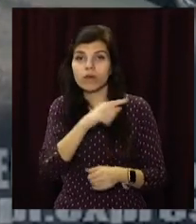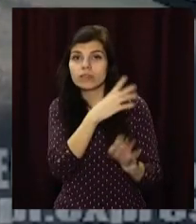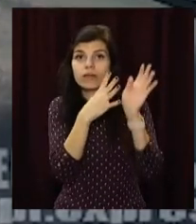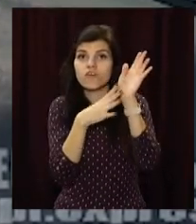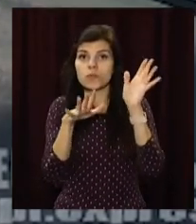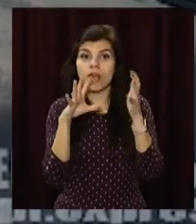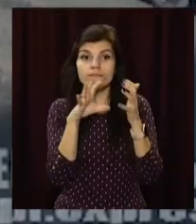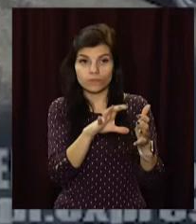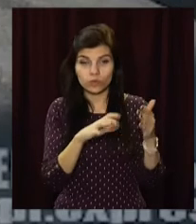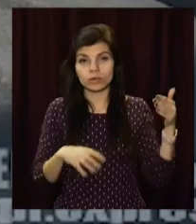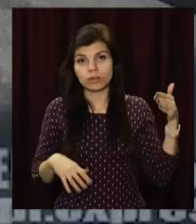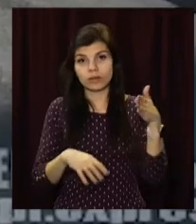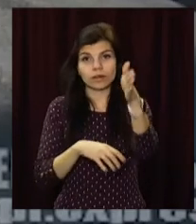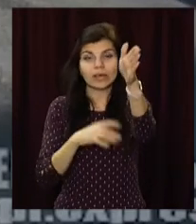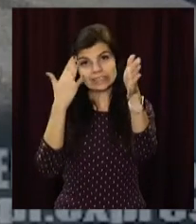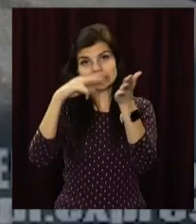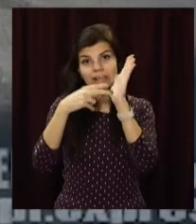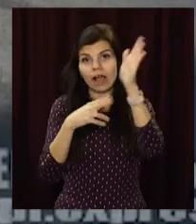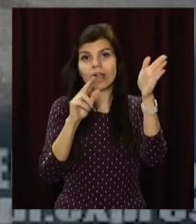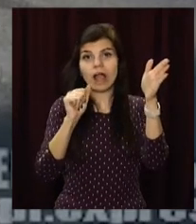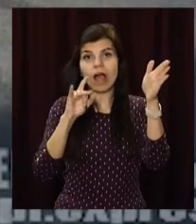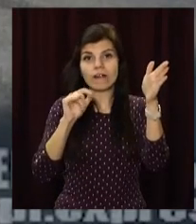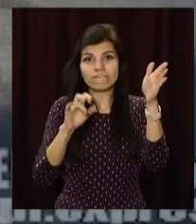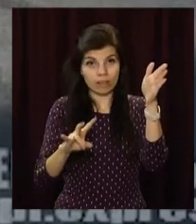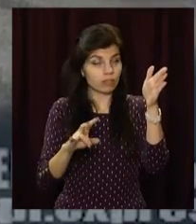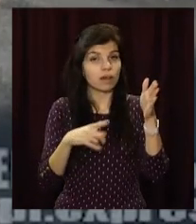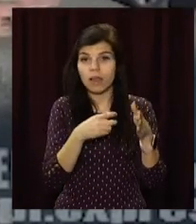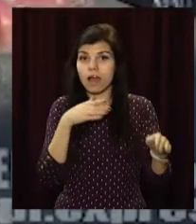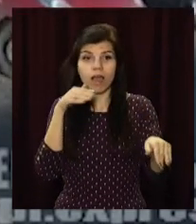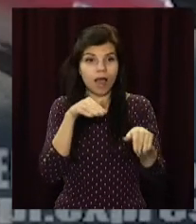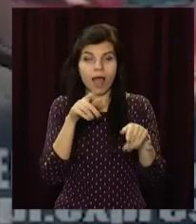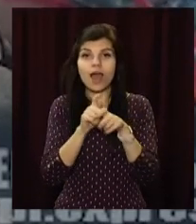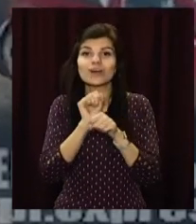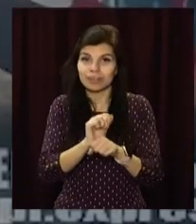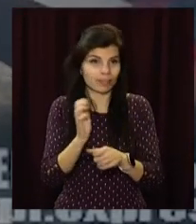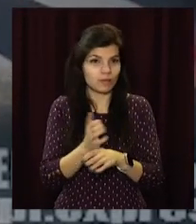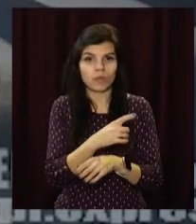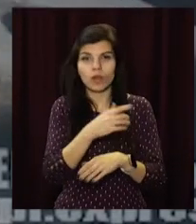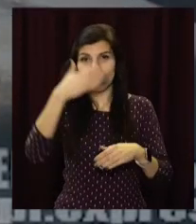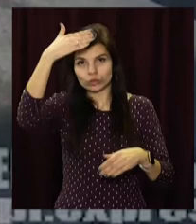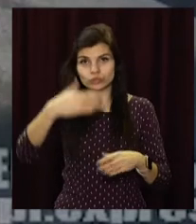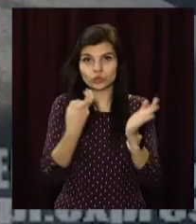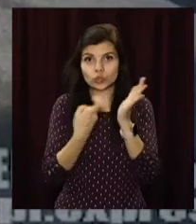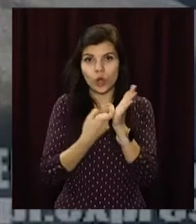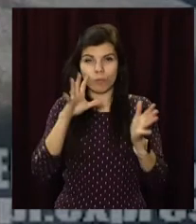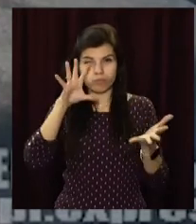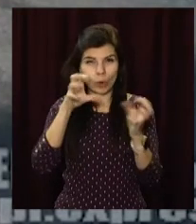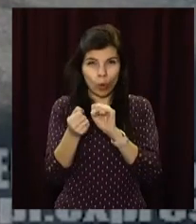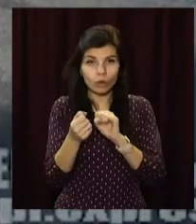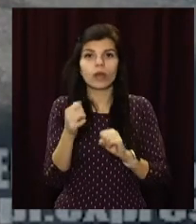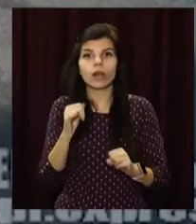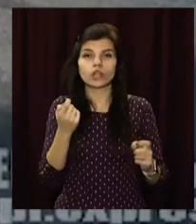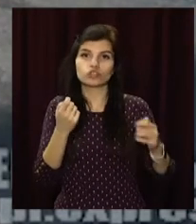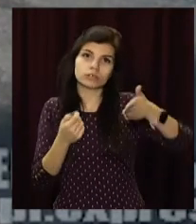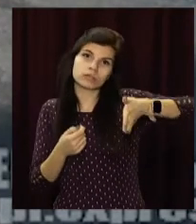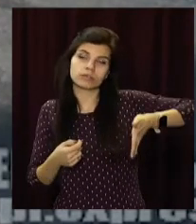-й автобус у бік каравану. Уникнути зіткнення не вдалося. В результаті маршрутки розбите лобове скло і пошкоджена передня частина кузова.